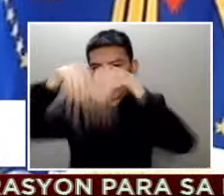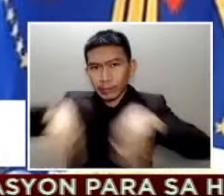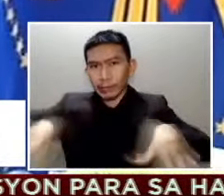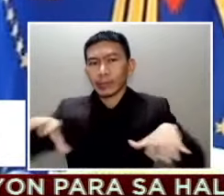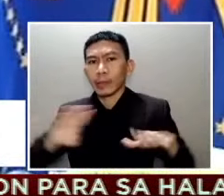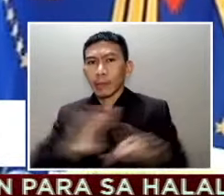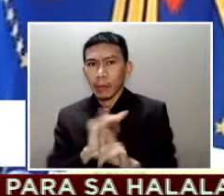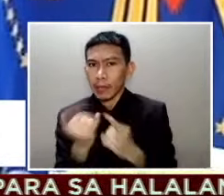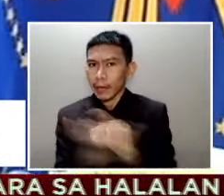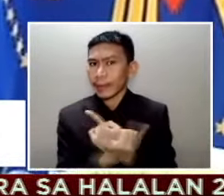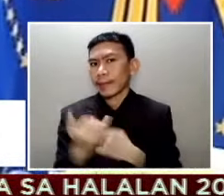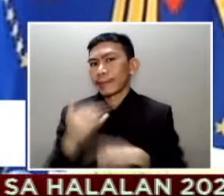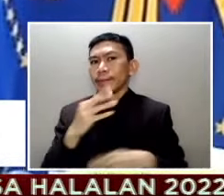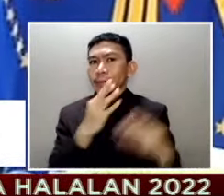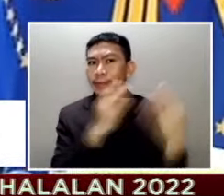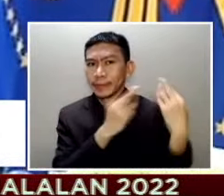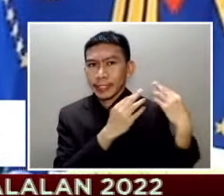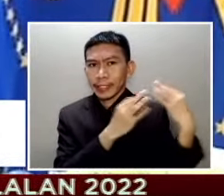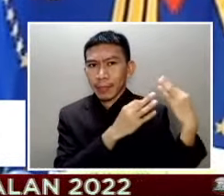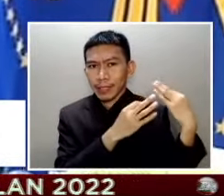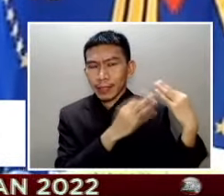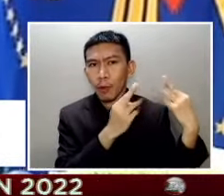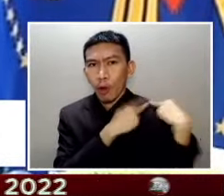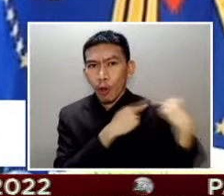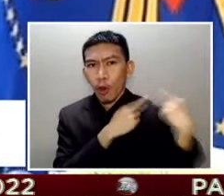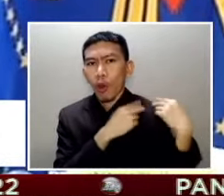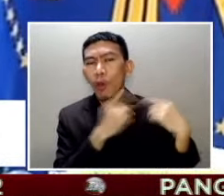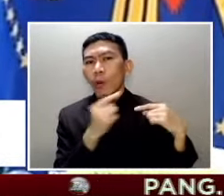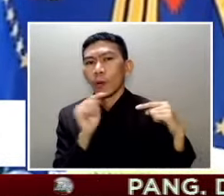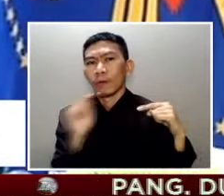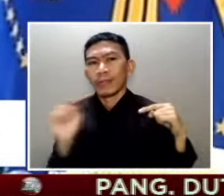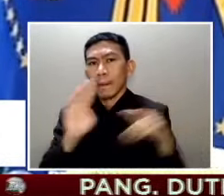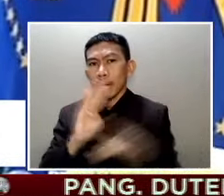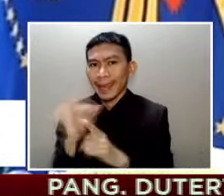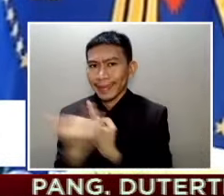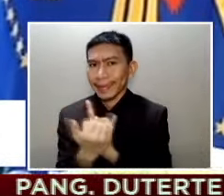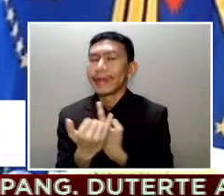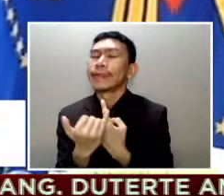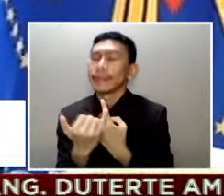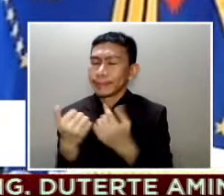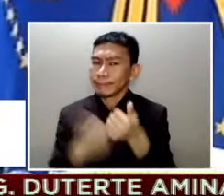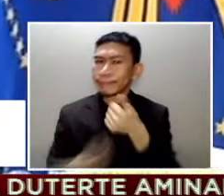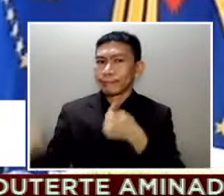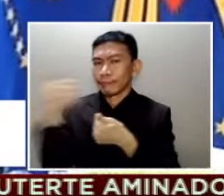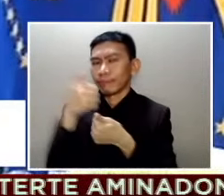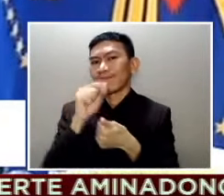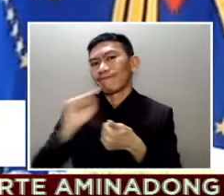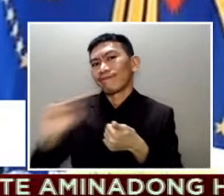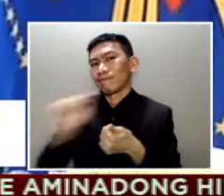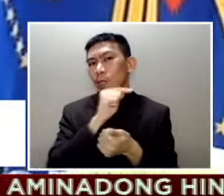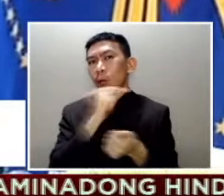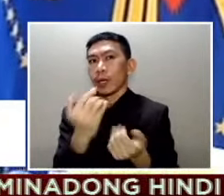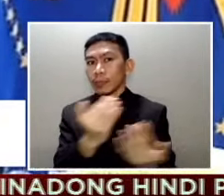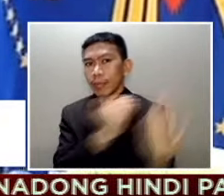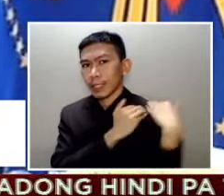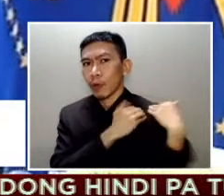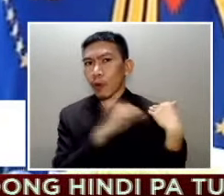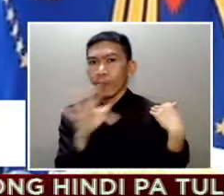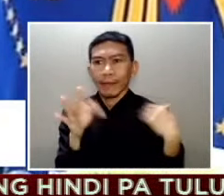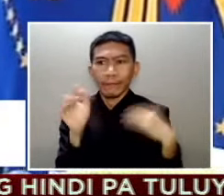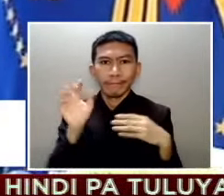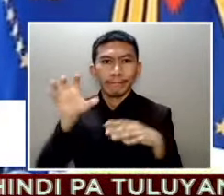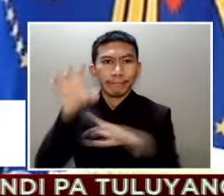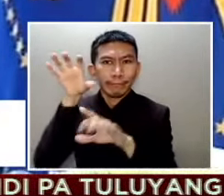could only be the barangay captains. I will hold you responsible for any violation sa